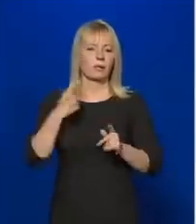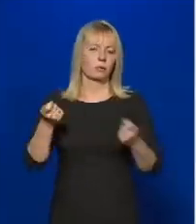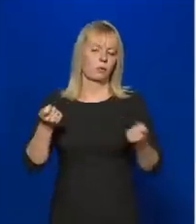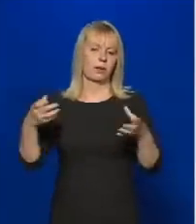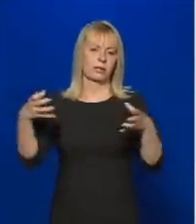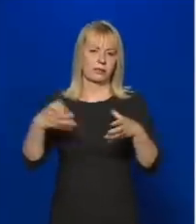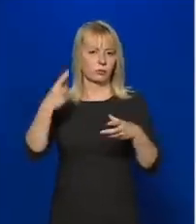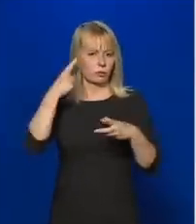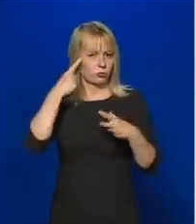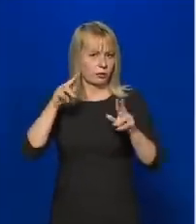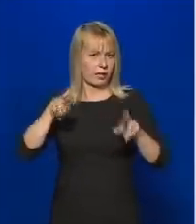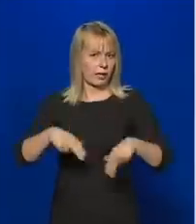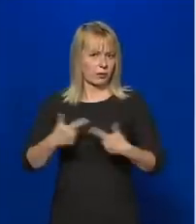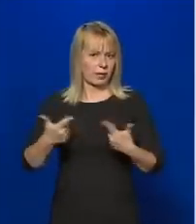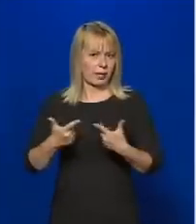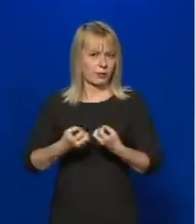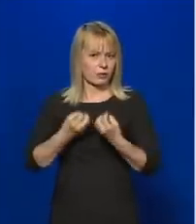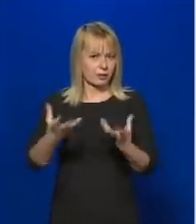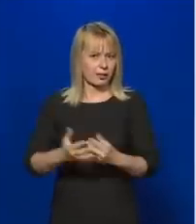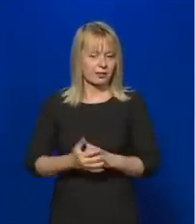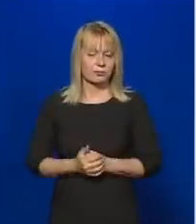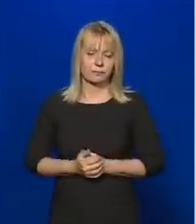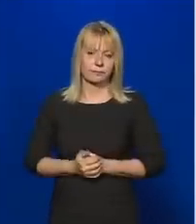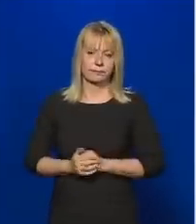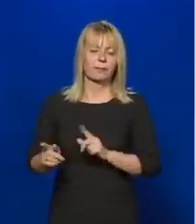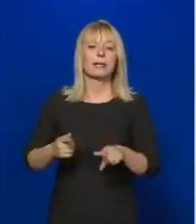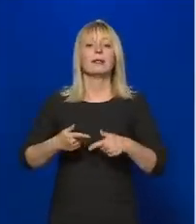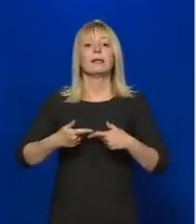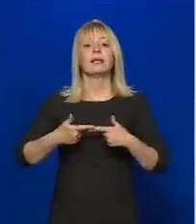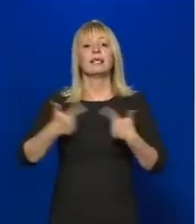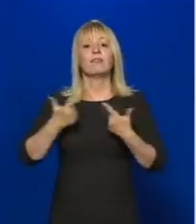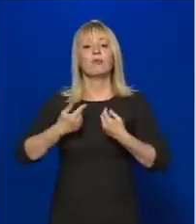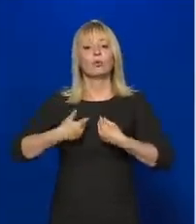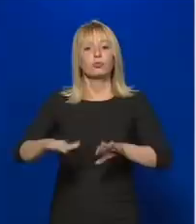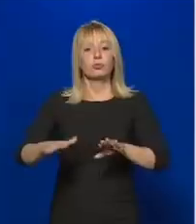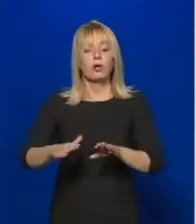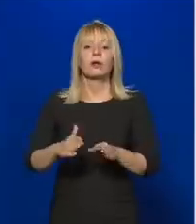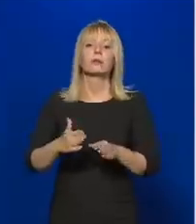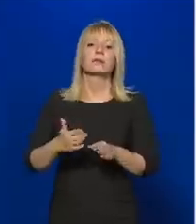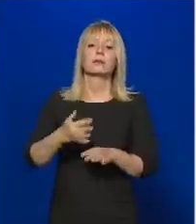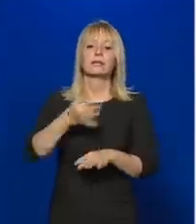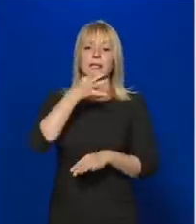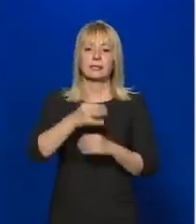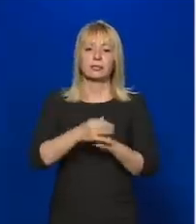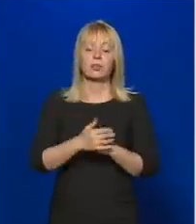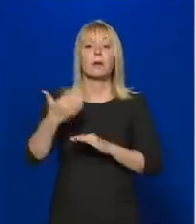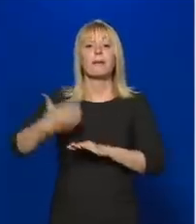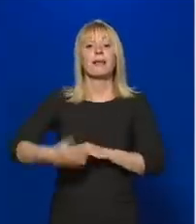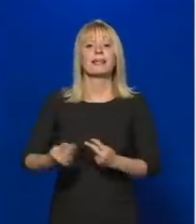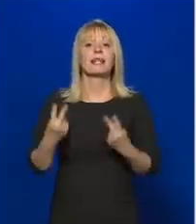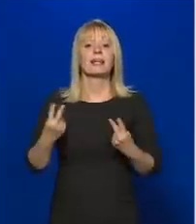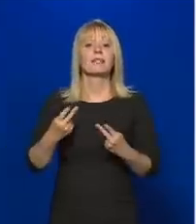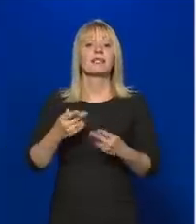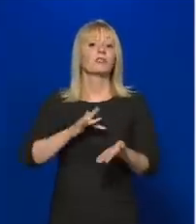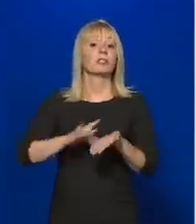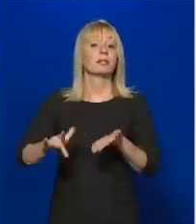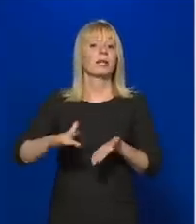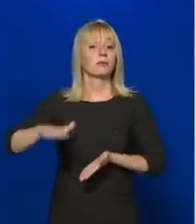tájékoztást adni. Az infostart kérdése a következő, meddig marad érvényben az ingyenes parkolás?